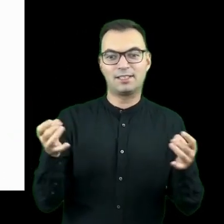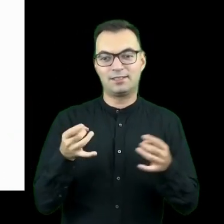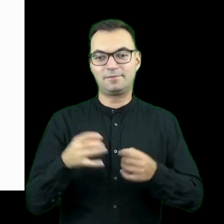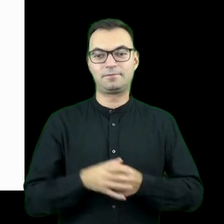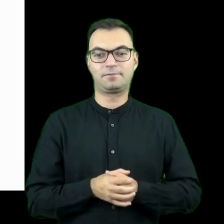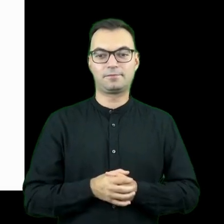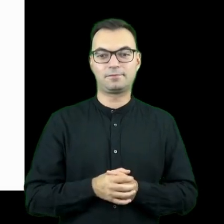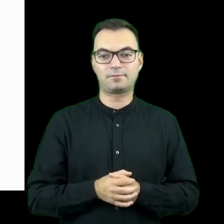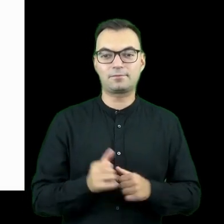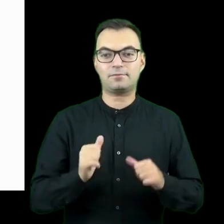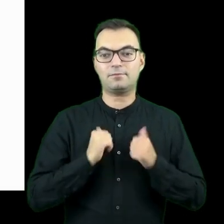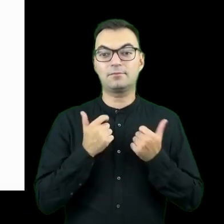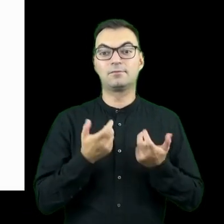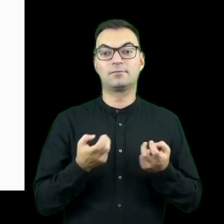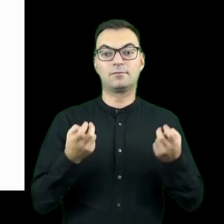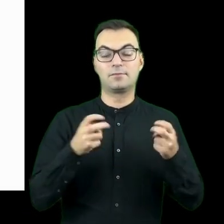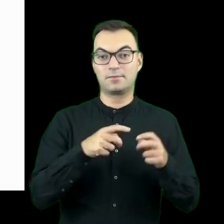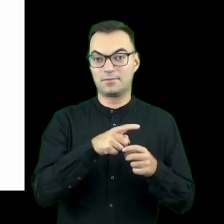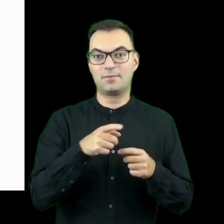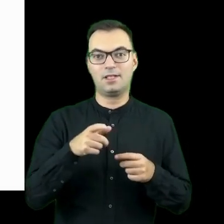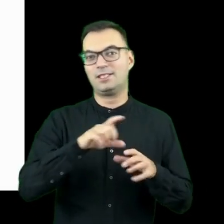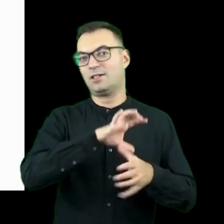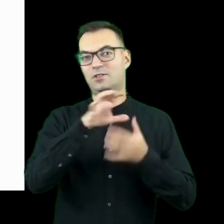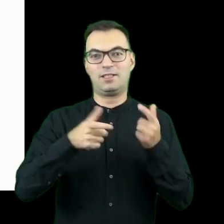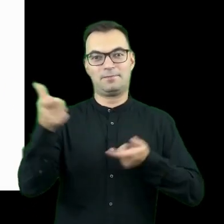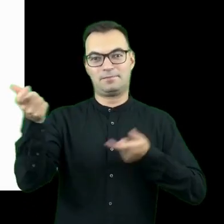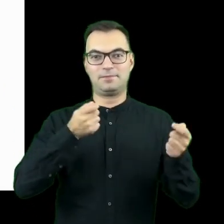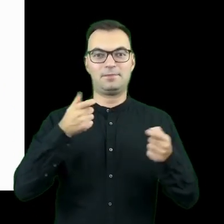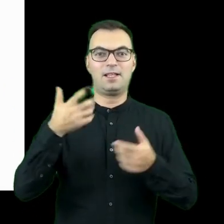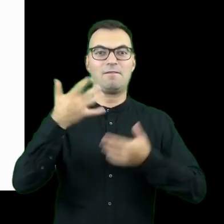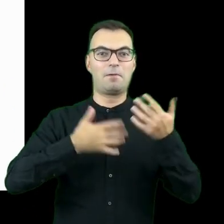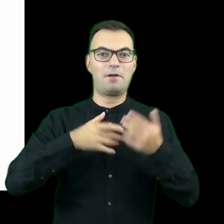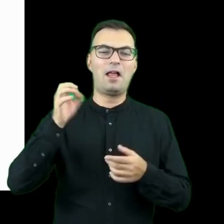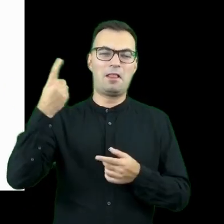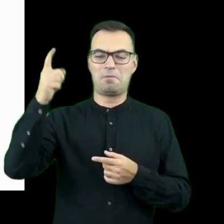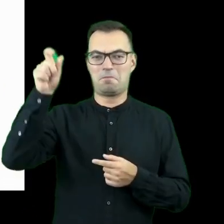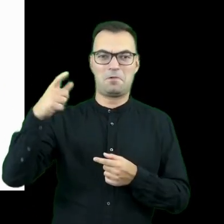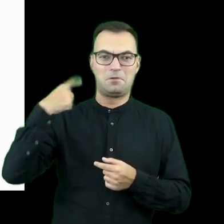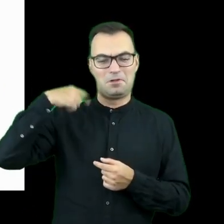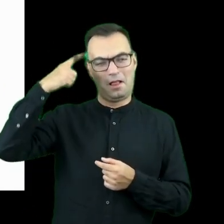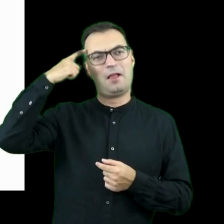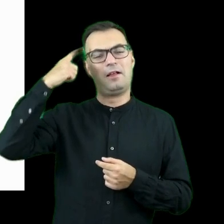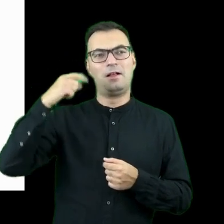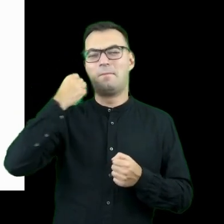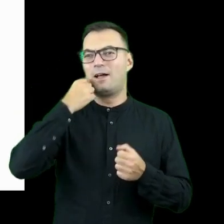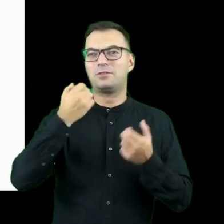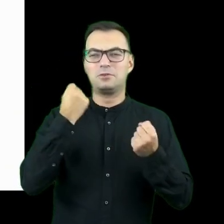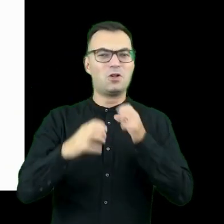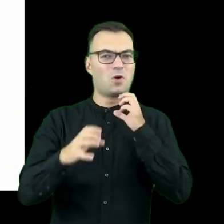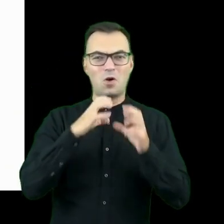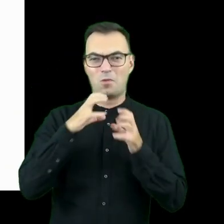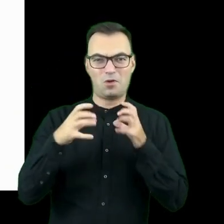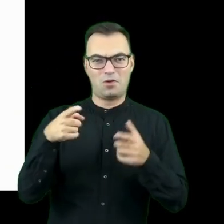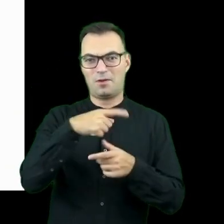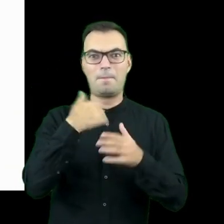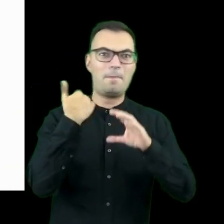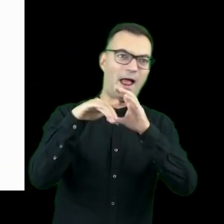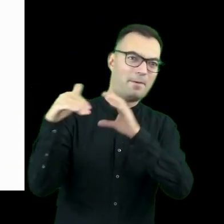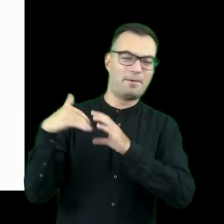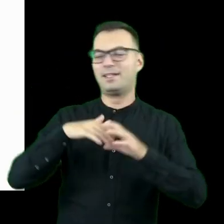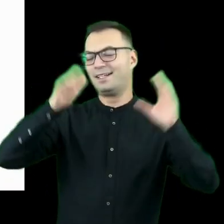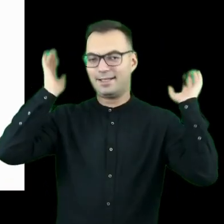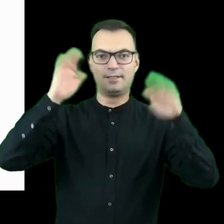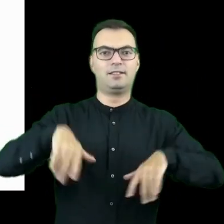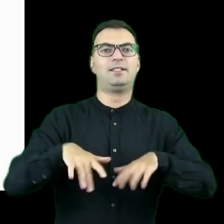Żeby stworzyć taki koncept miała deweloperów z całego świata. i któryś z tych deweloperów wymyślił, że po prostu im bardzo trudno jest się komunikować za pomocą mailu i